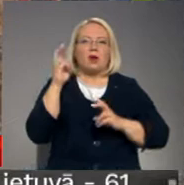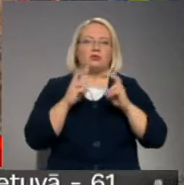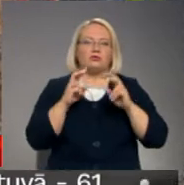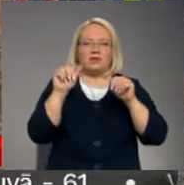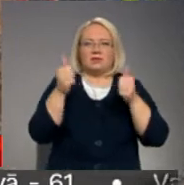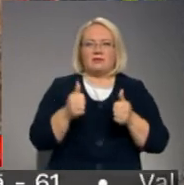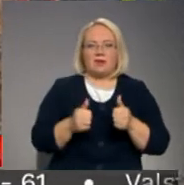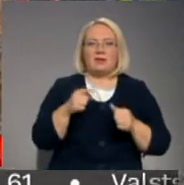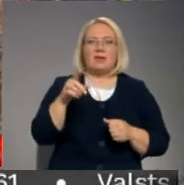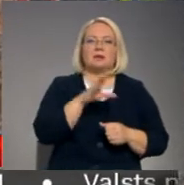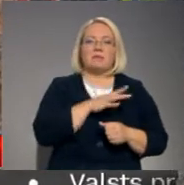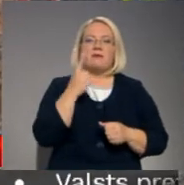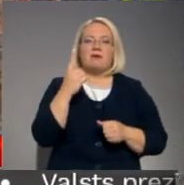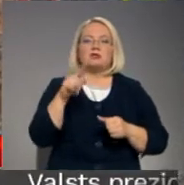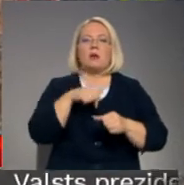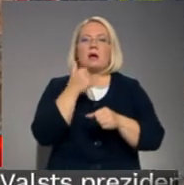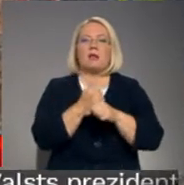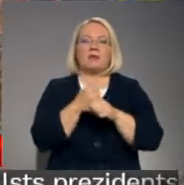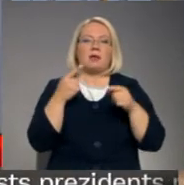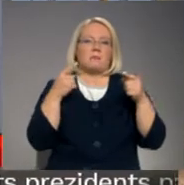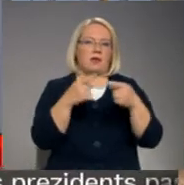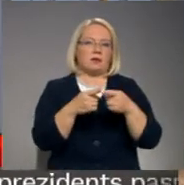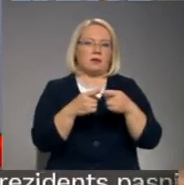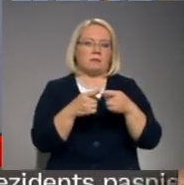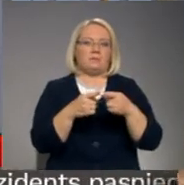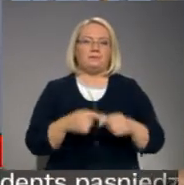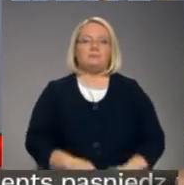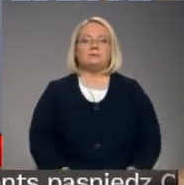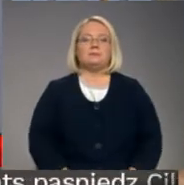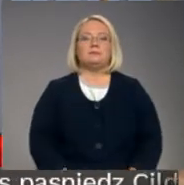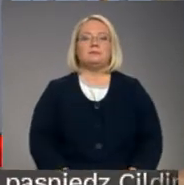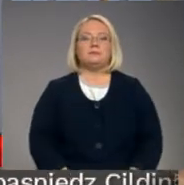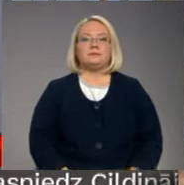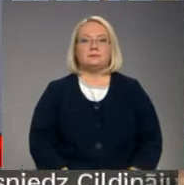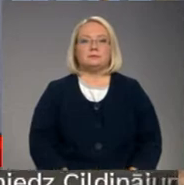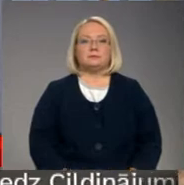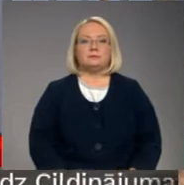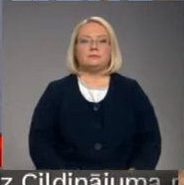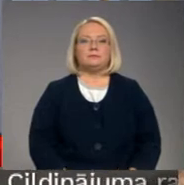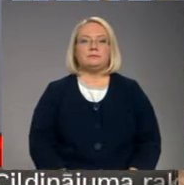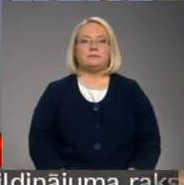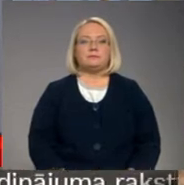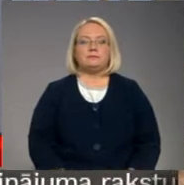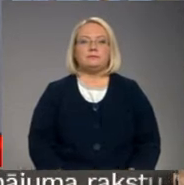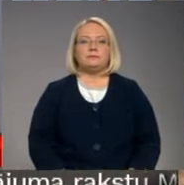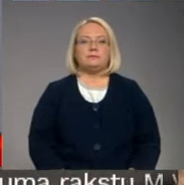Tas arī bijis viens no katlu mājas būvas galvenajiem mērķiem. Jebģējais Klimanovičs, Aleksandrs Fedotovs, LRT+.